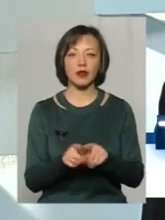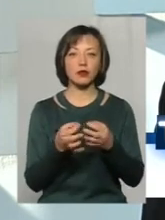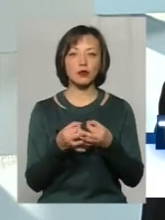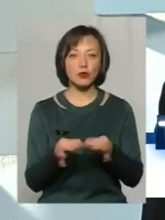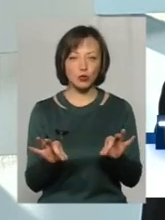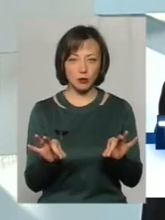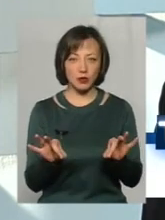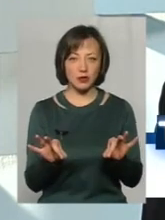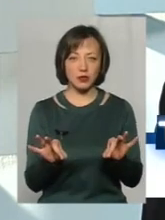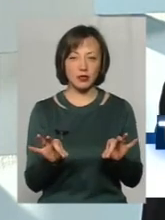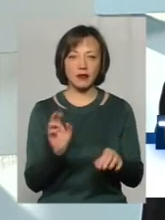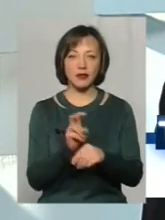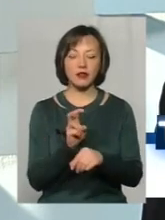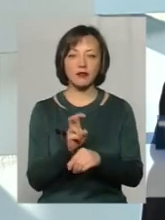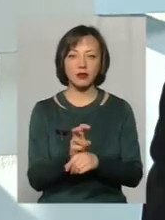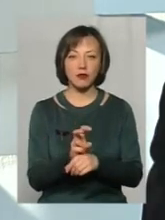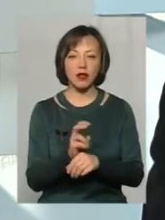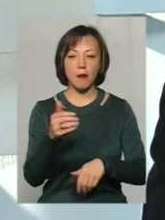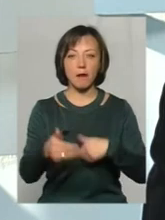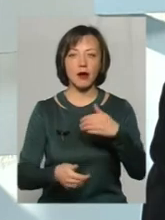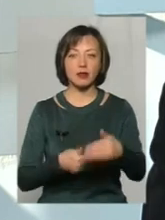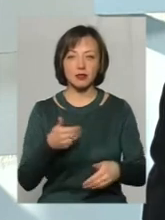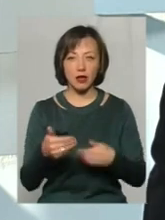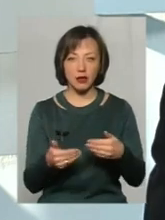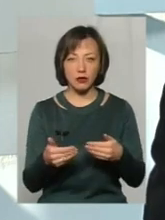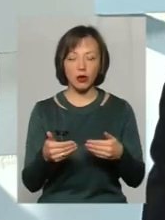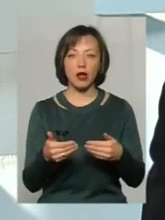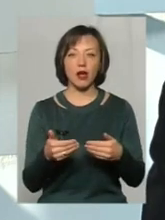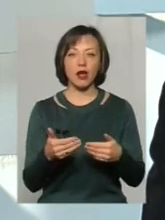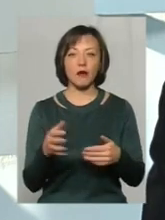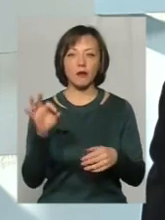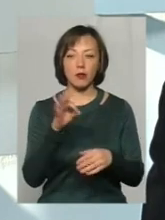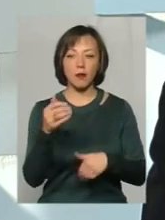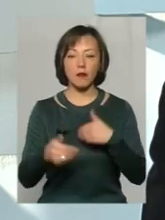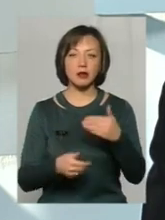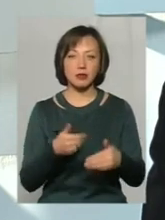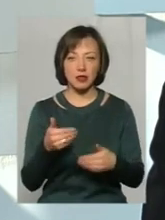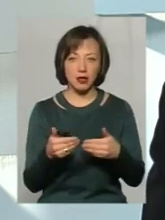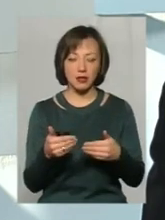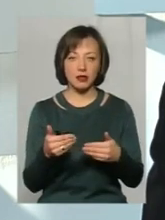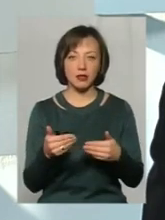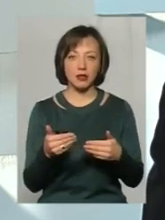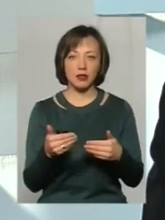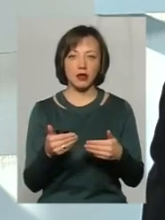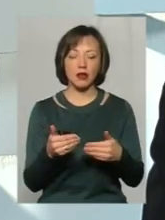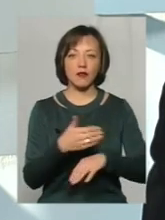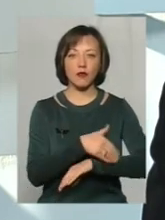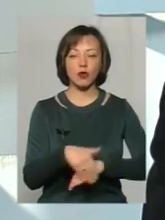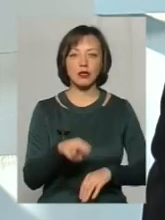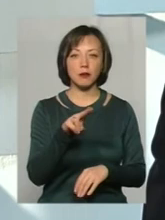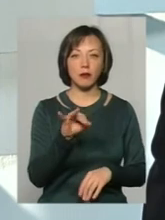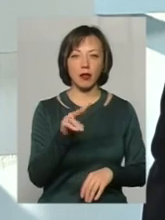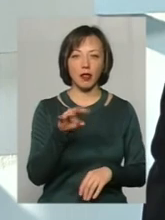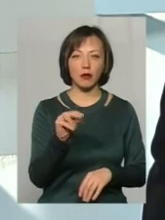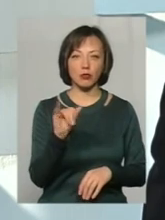відвідування басейну. Якщо ми говоримо сьогодні про басейн, який на вулиці Пилипчука, він